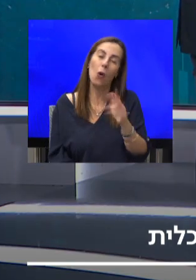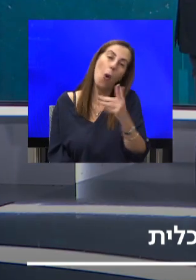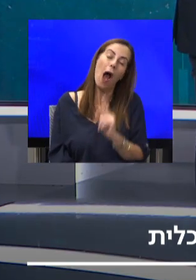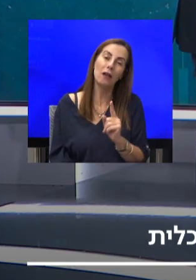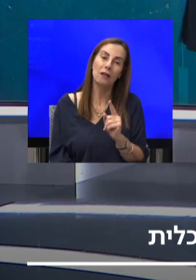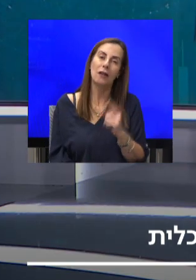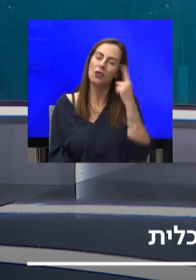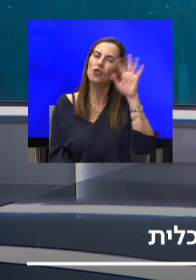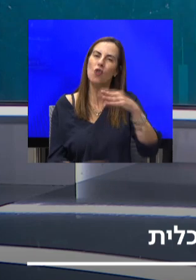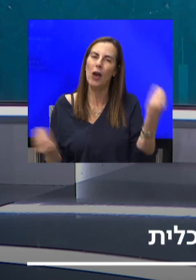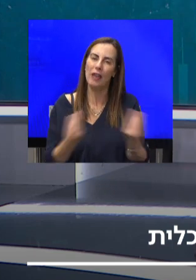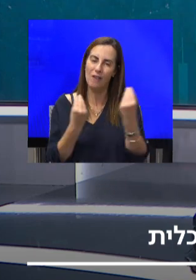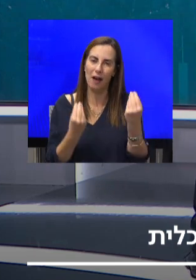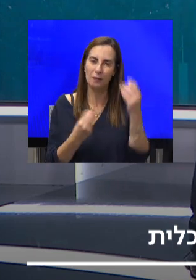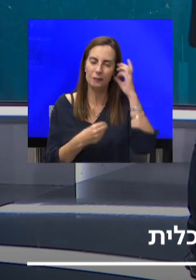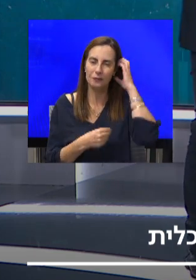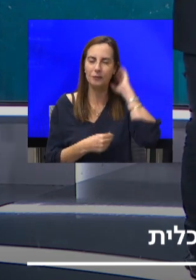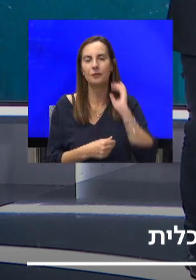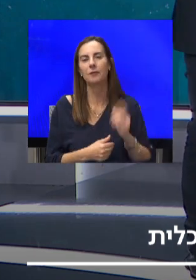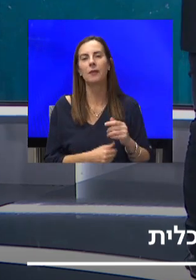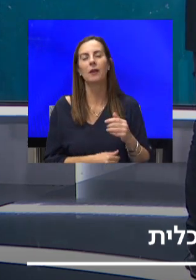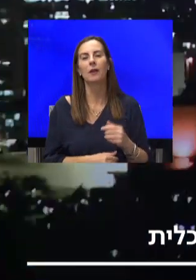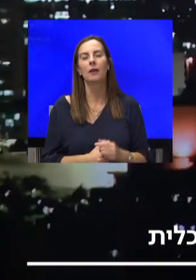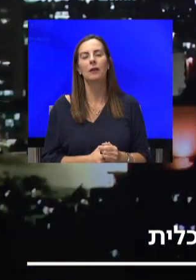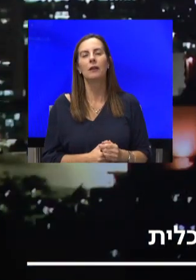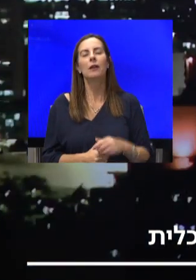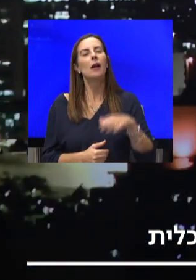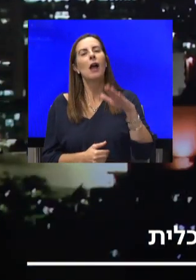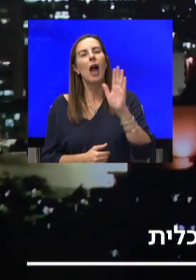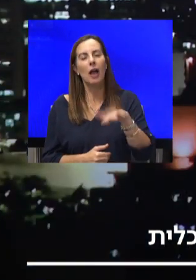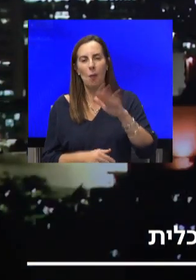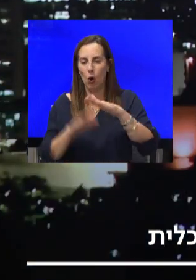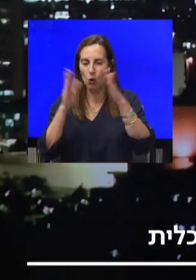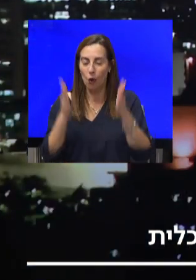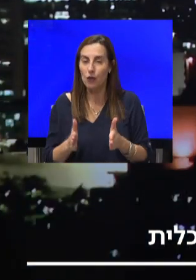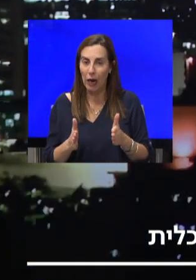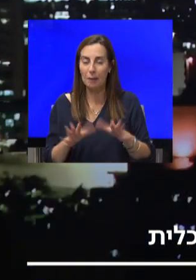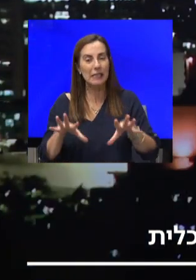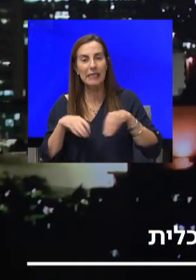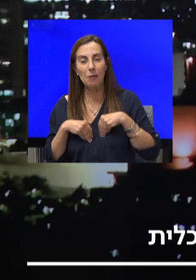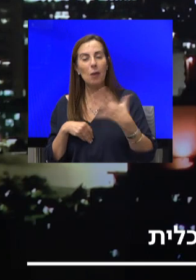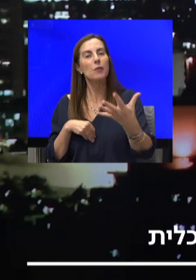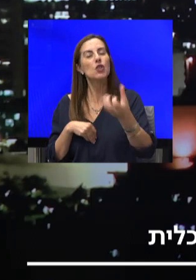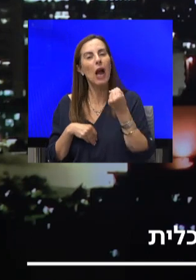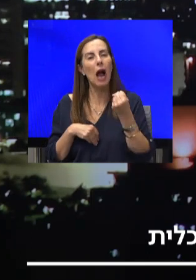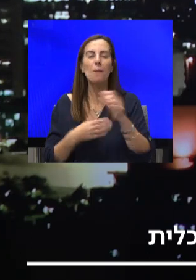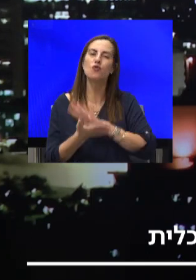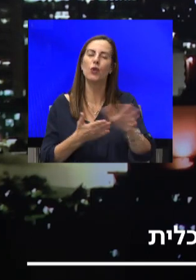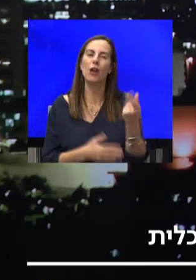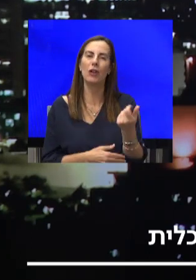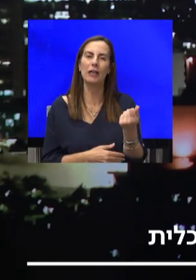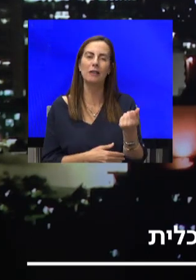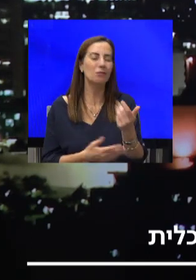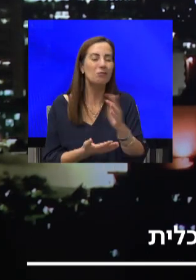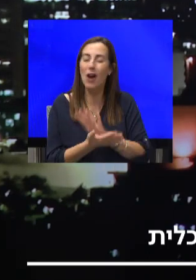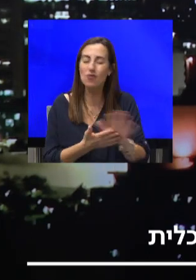שאולד. אני חושב שהעבודה שלא רק אנחנו, גם גופים אחרים אפשרו משיכה יחסית פשוטה של הכסף. פשוטה במישור